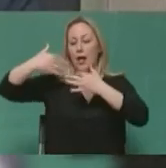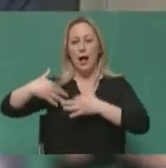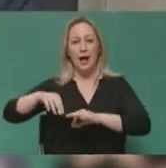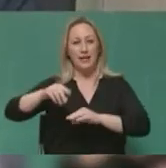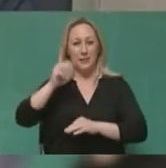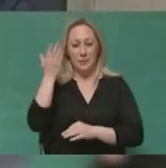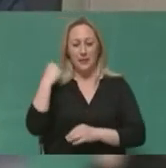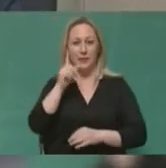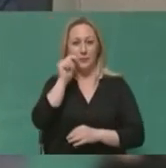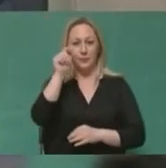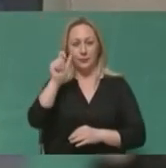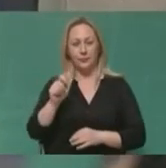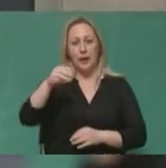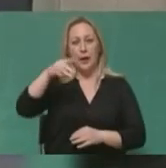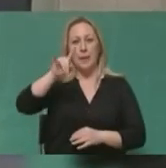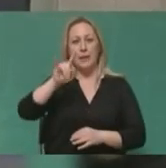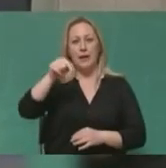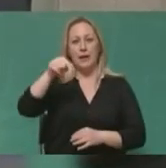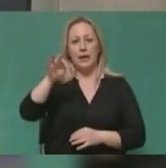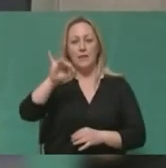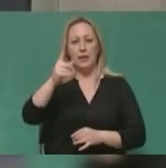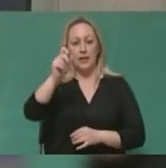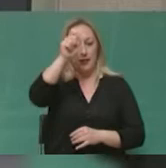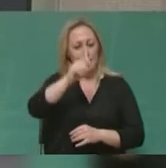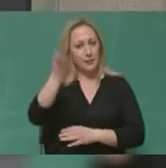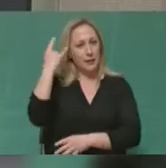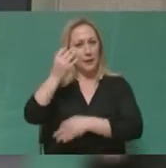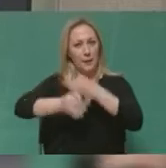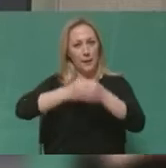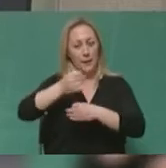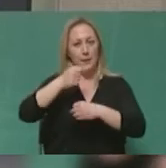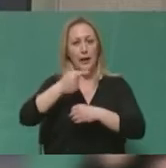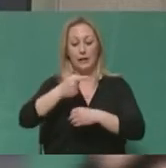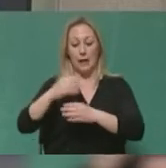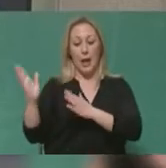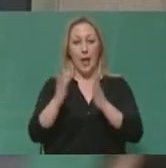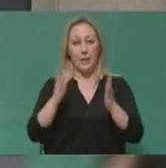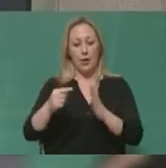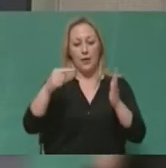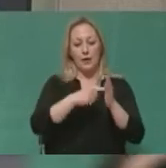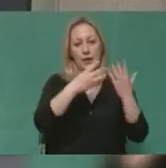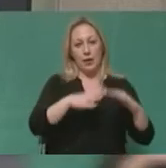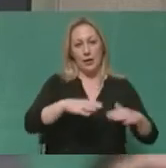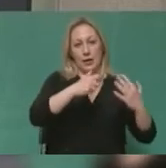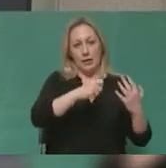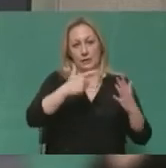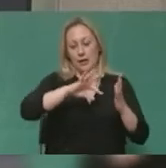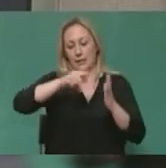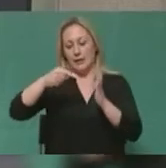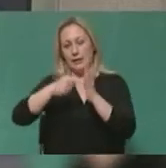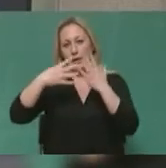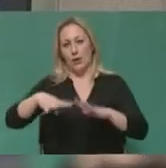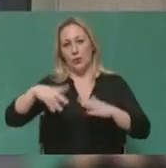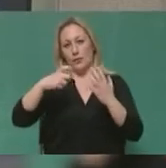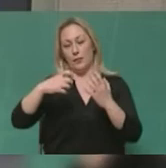Τα ονόματα των δρόμων στα οποία είχαν αλλάξει επιχούντας για διάφορους λόγους έπρεπε να αποκασταθούν. Δεν